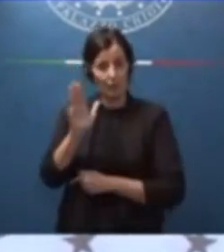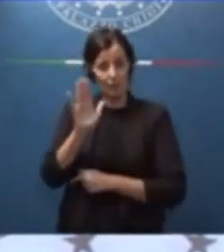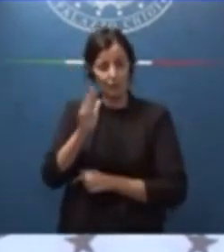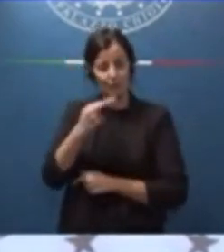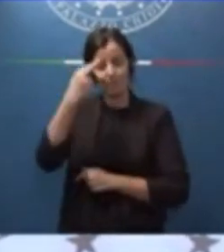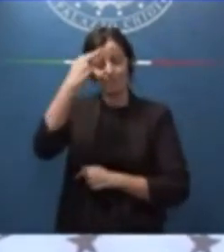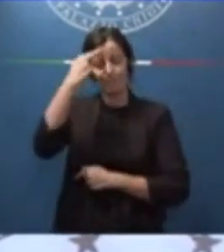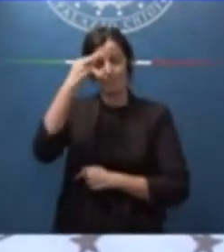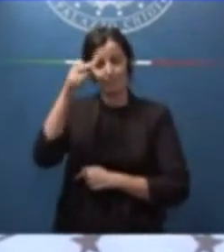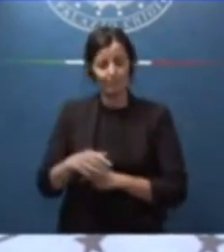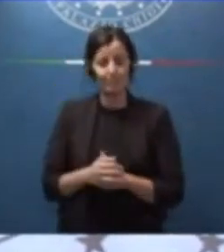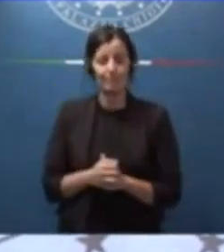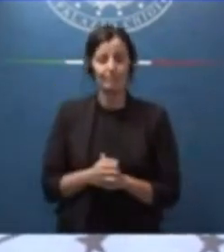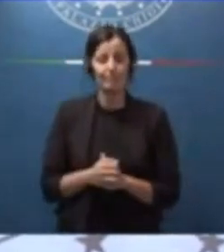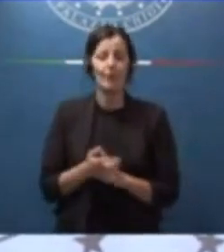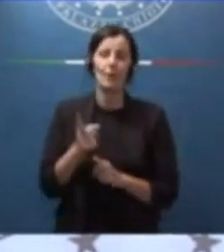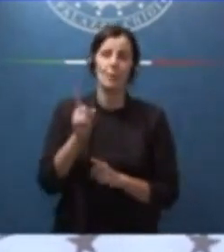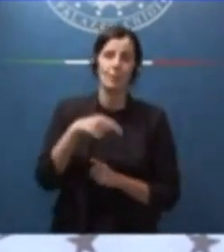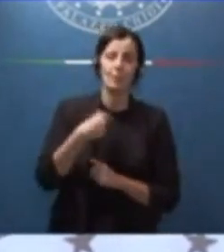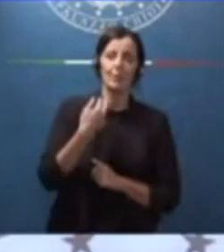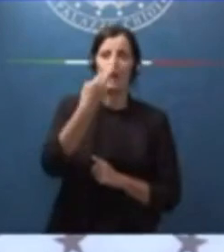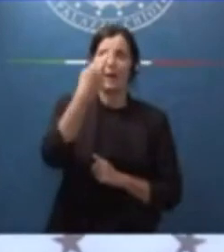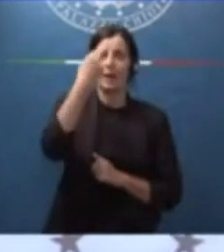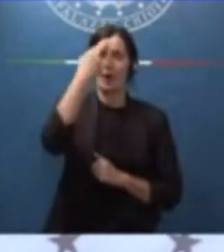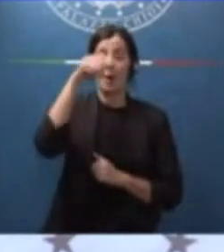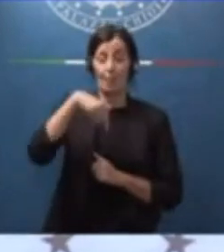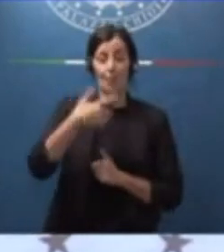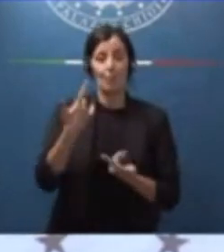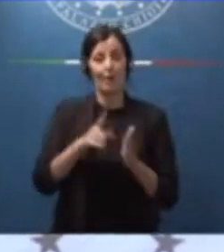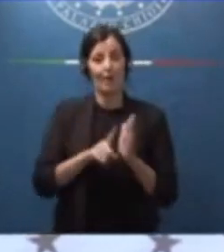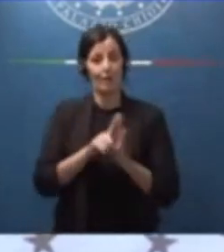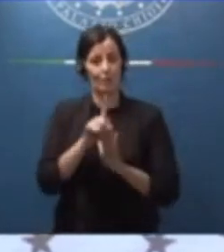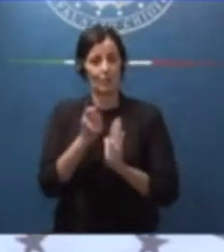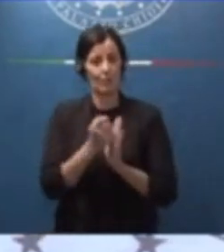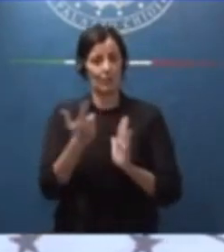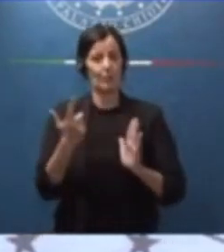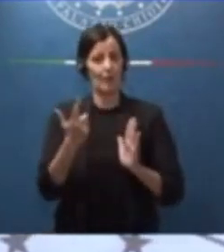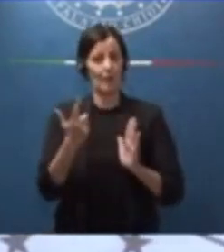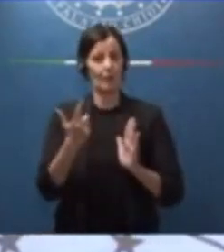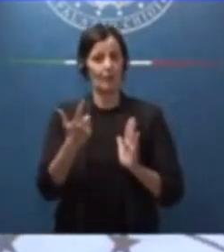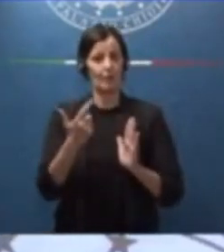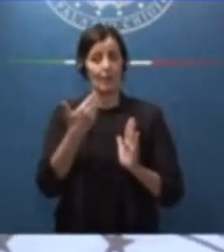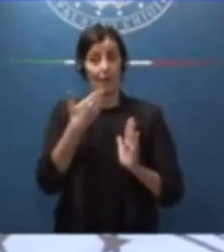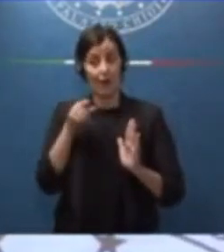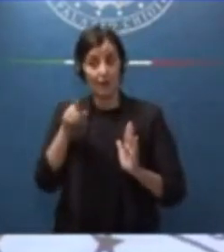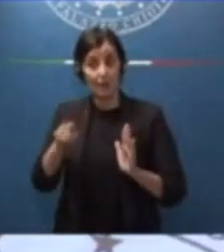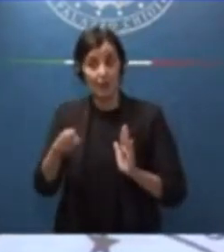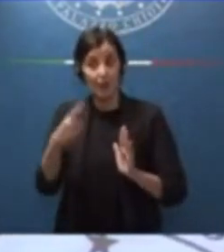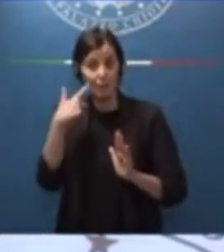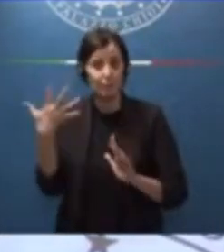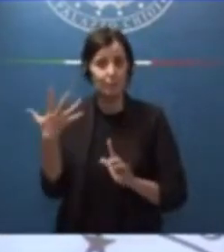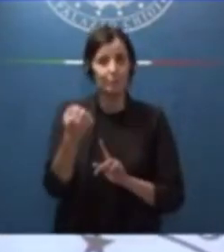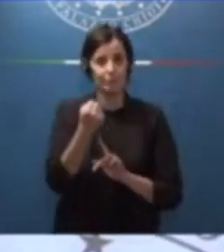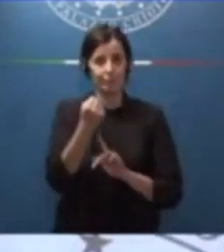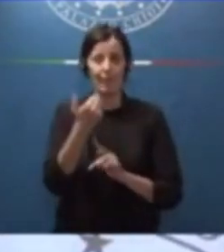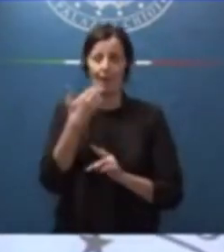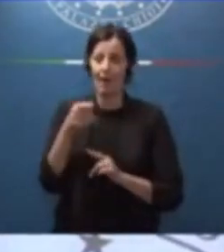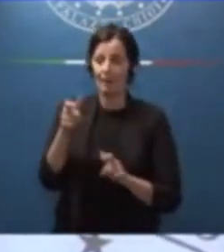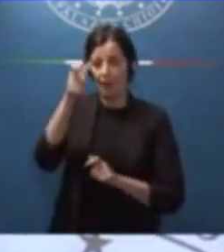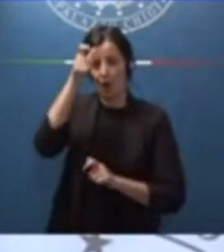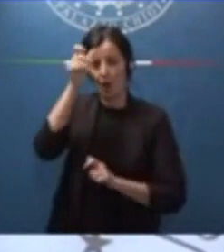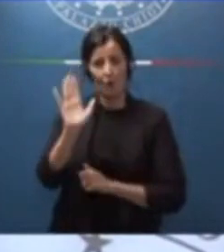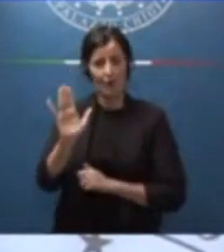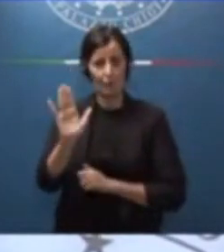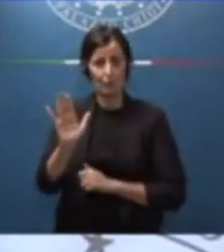sono stati ricordati i risultati importanti che ha ottenuto con i suoi governi,